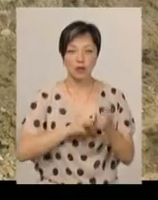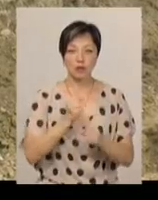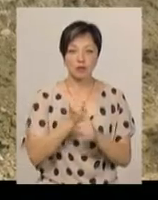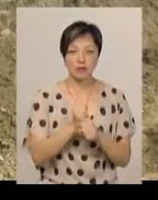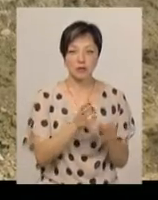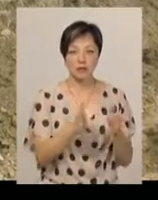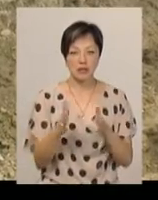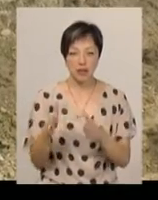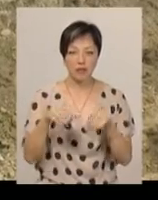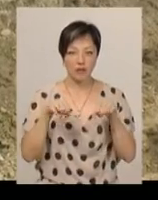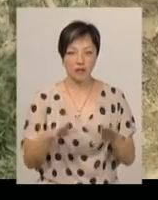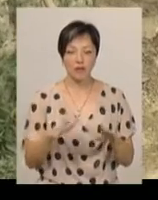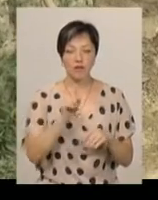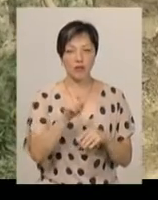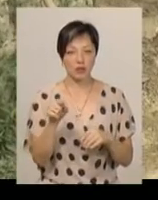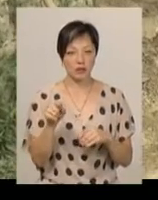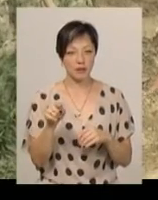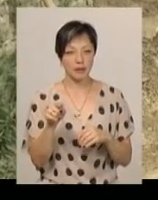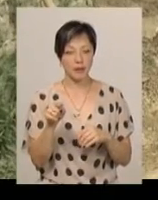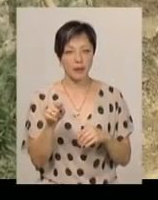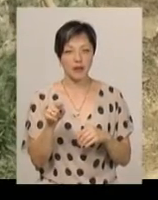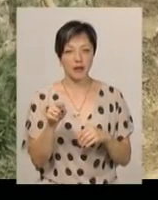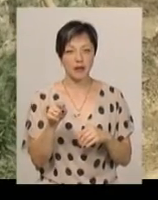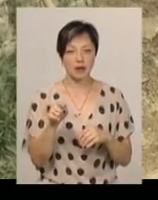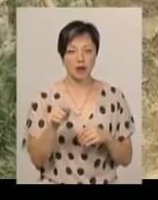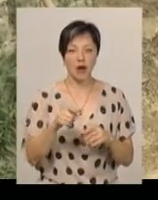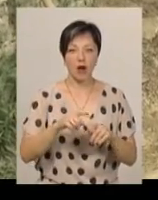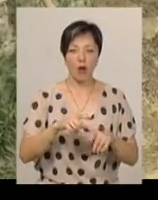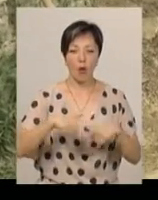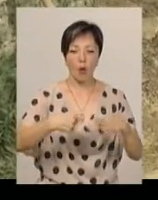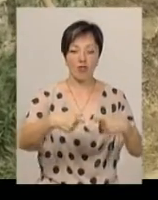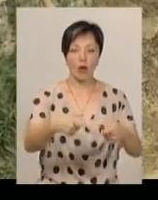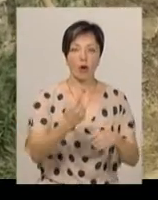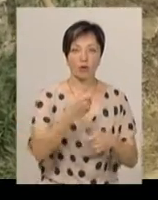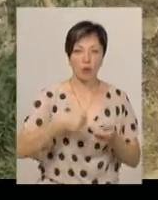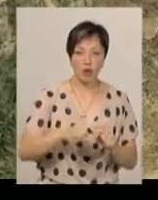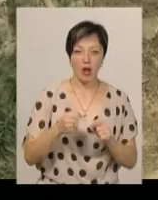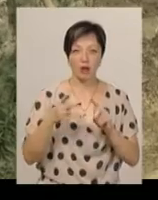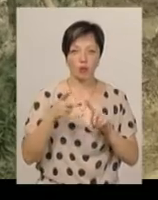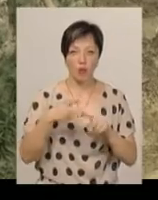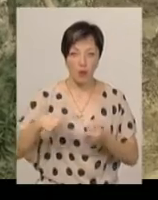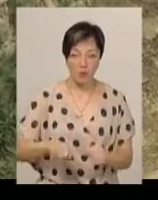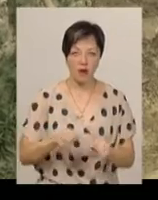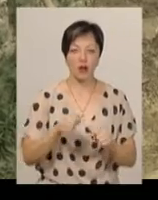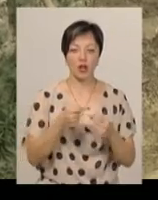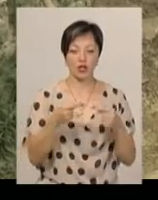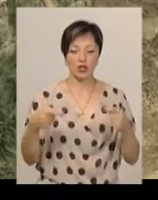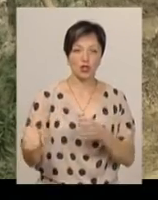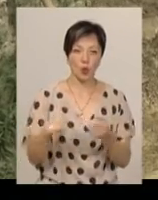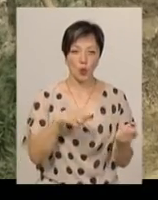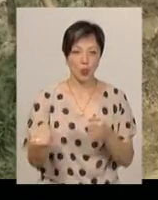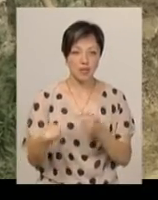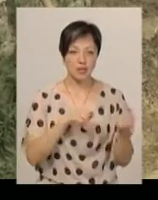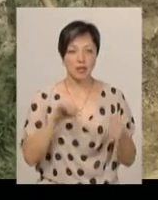систему якусь собі. Тобто вони конвейерним методом один копає, потім інший копає, потім інший носить.